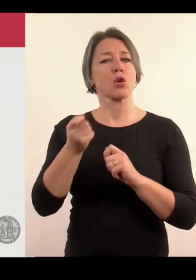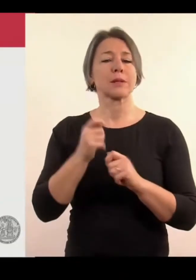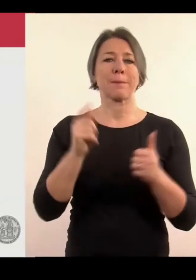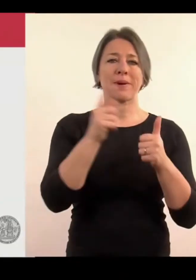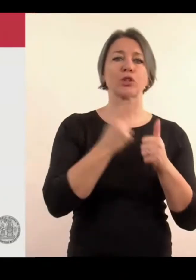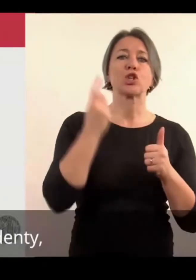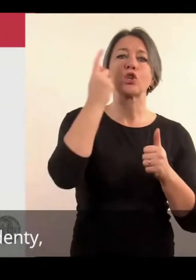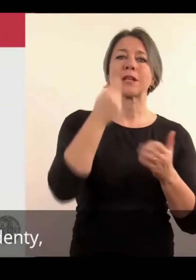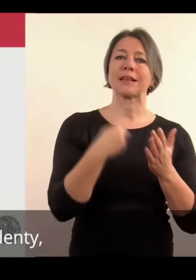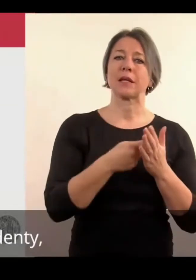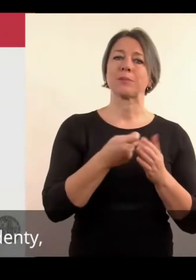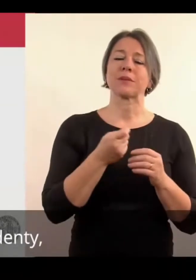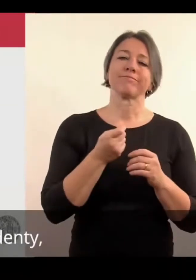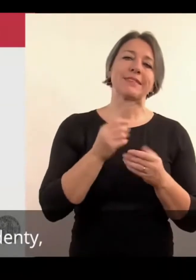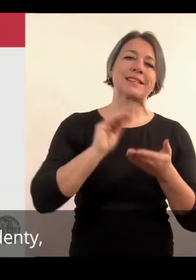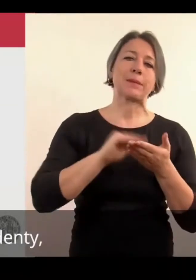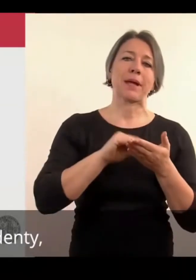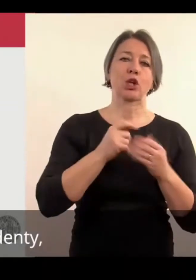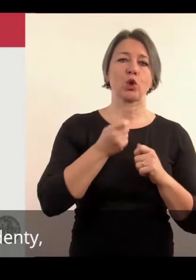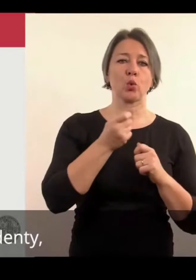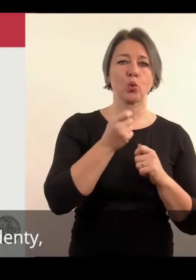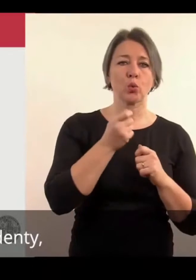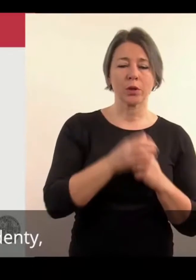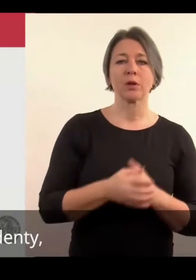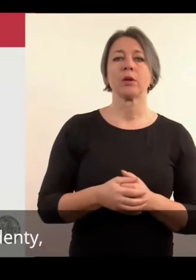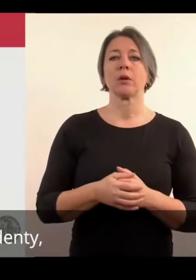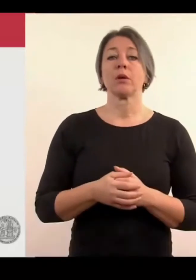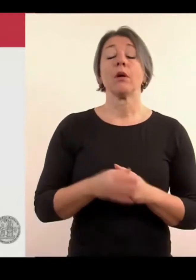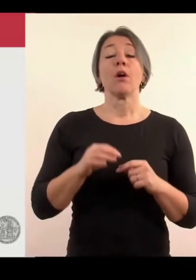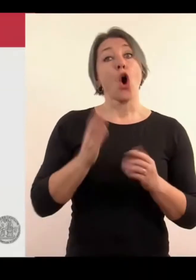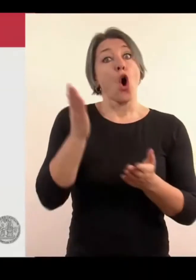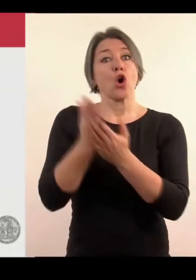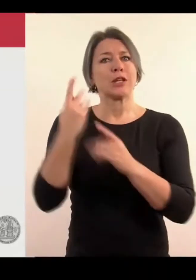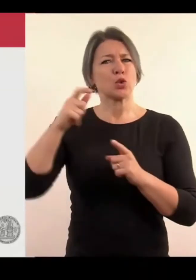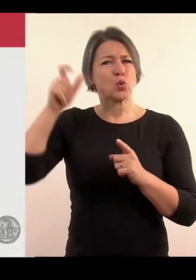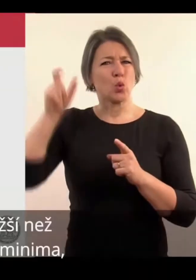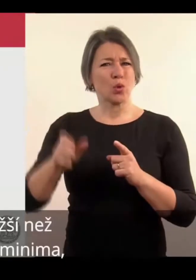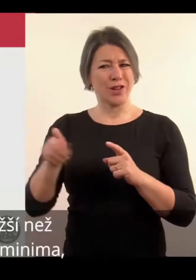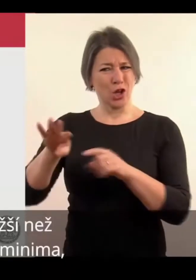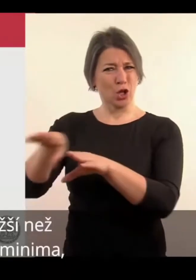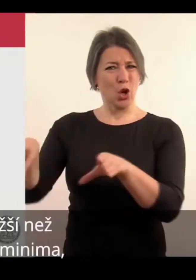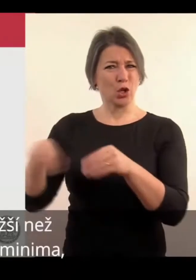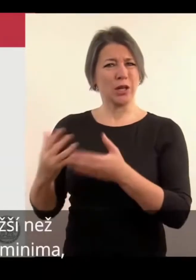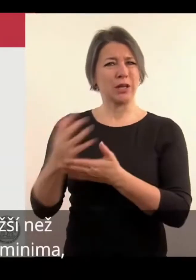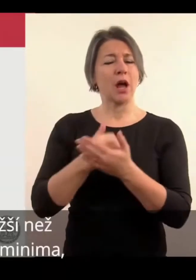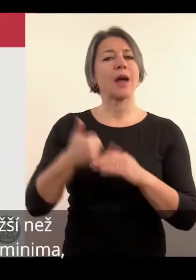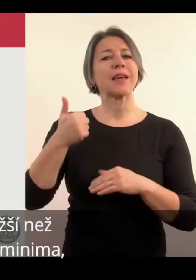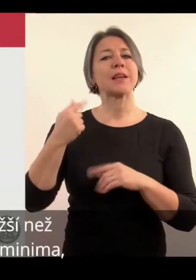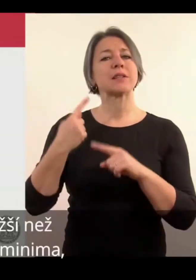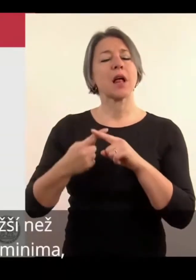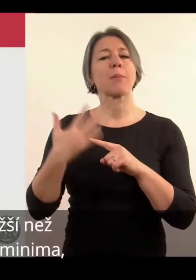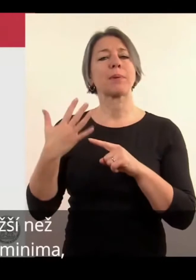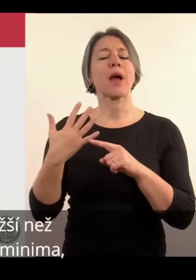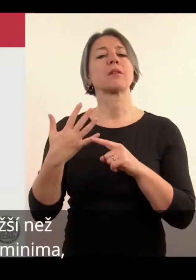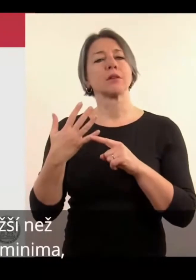Sociální stipendium pro studenty, jejich příjem v domácnosti je nižší než